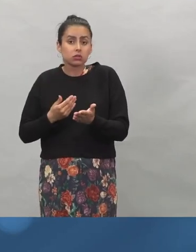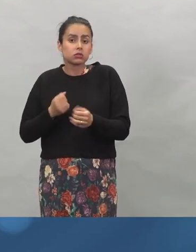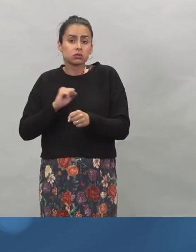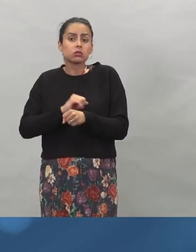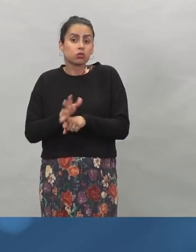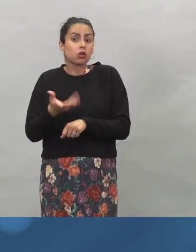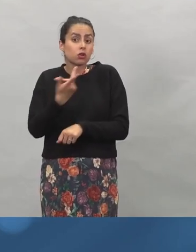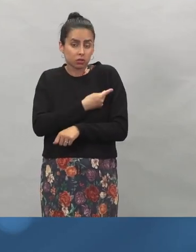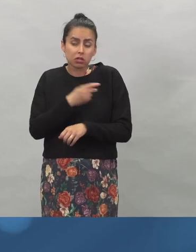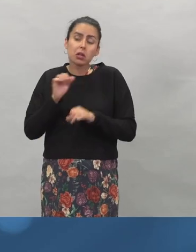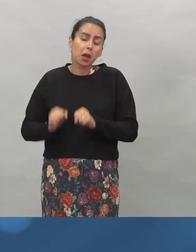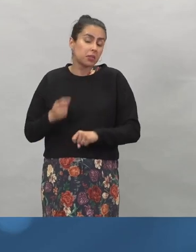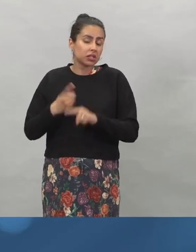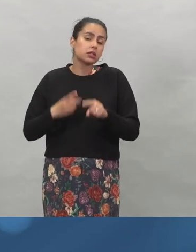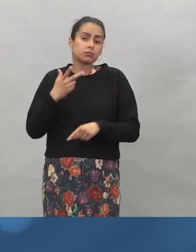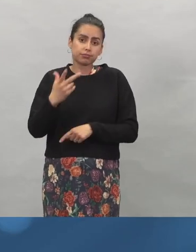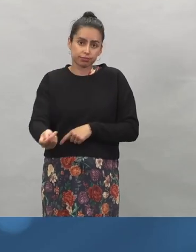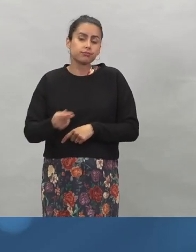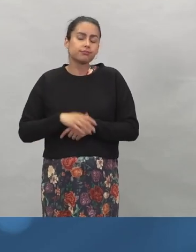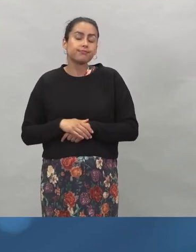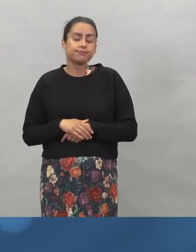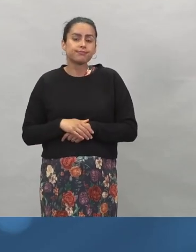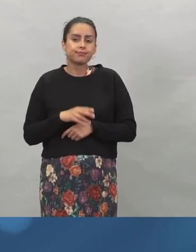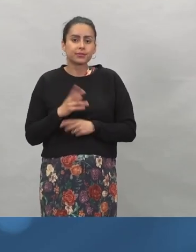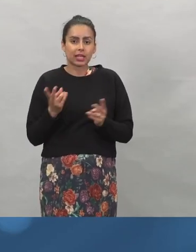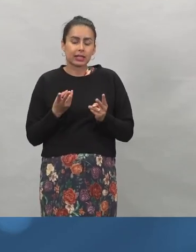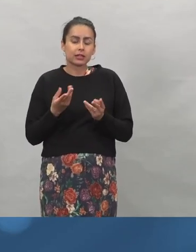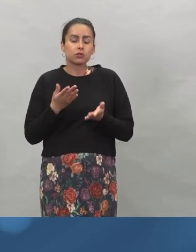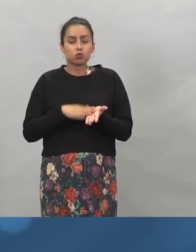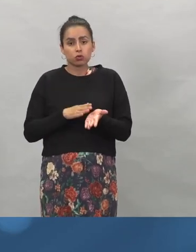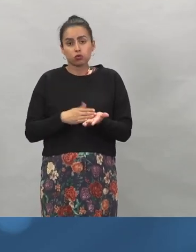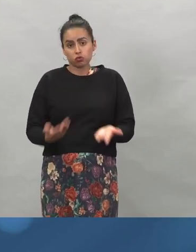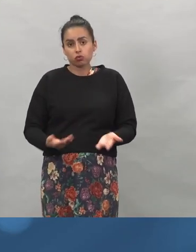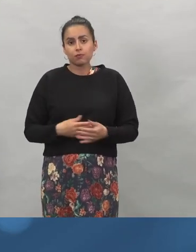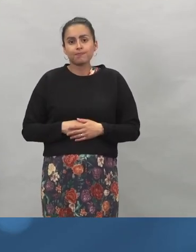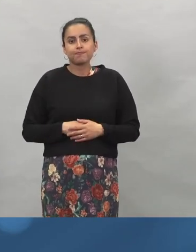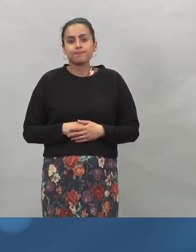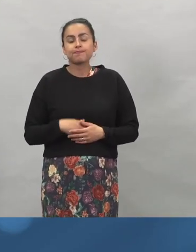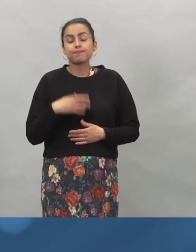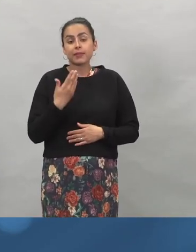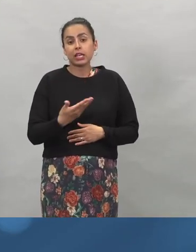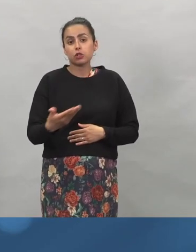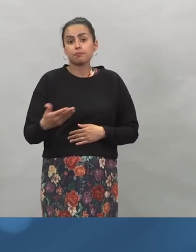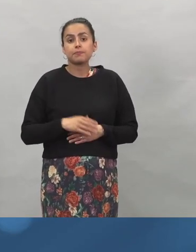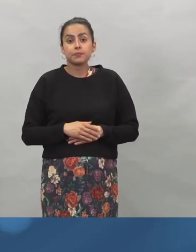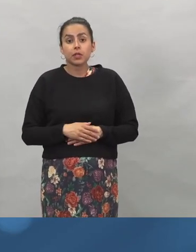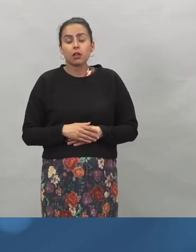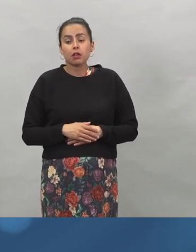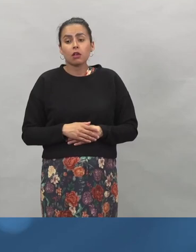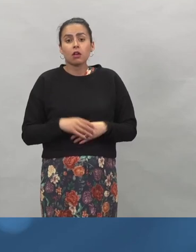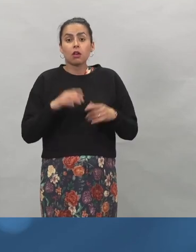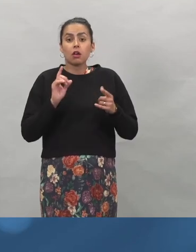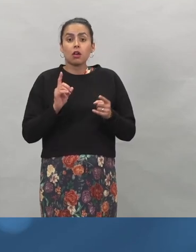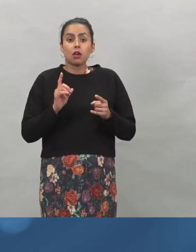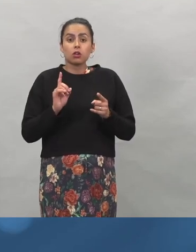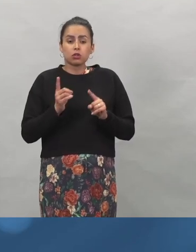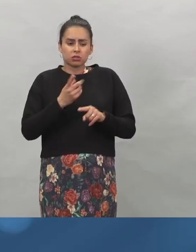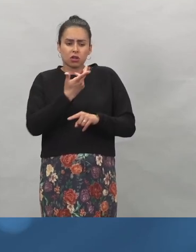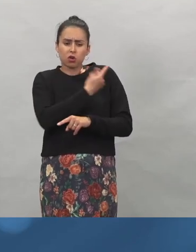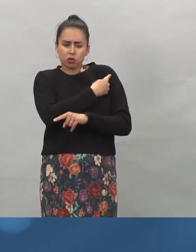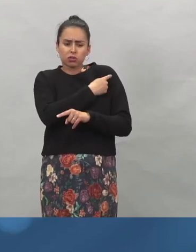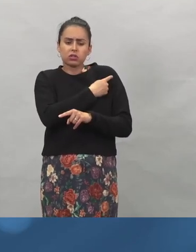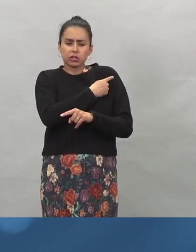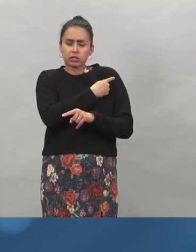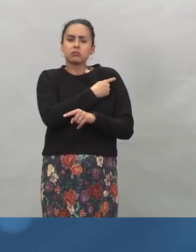hänelle pitäisi se antaa, että se on se suositus. Kiitos. Mitä jos rokotteen jälkeen tulee flunssan